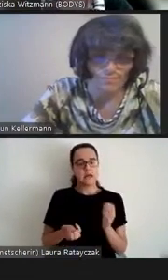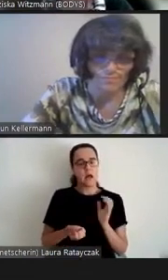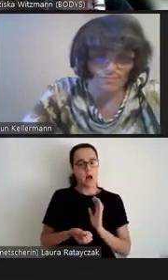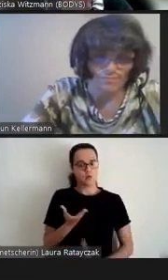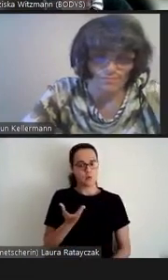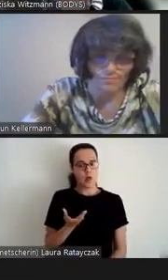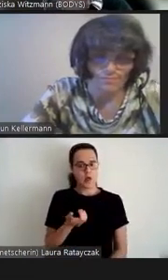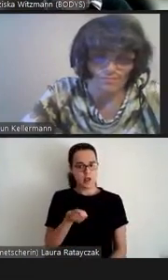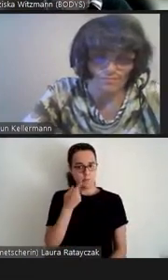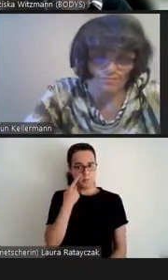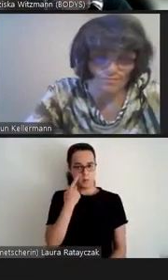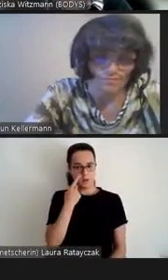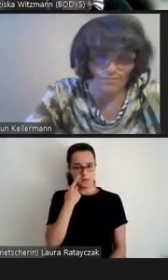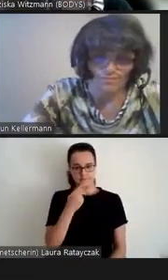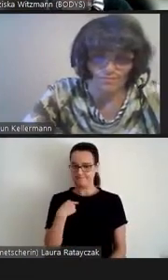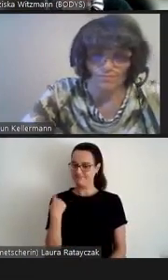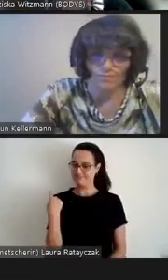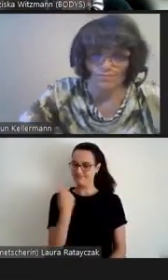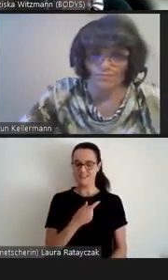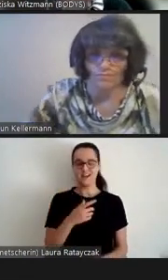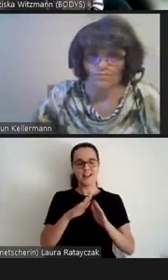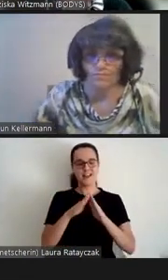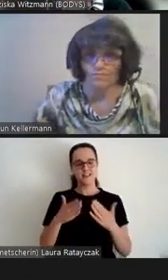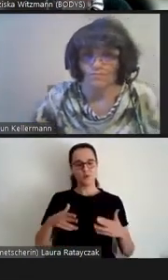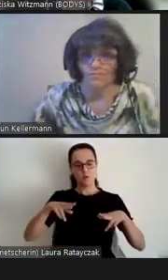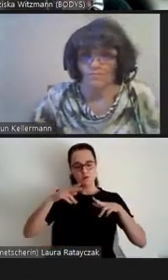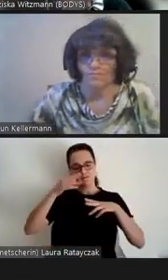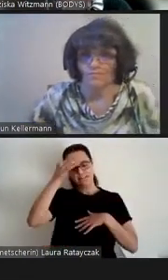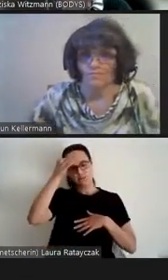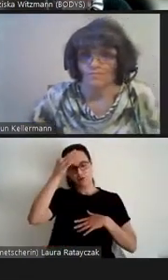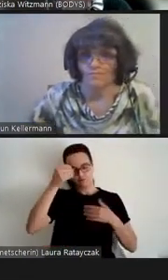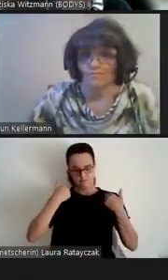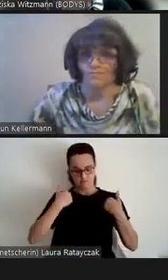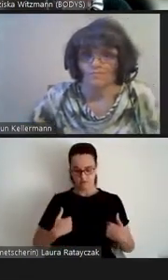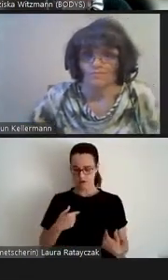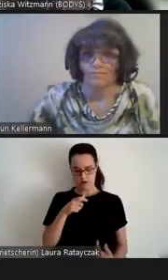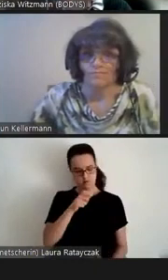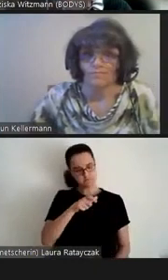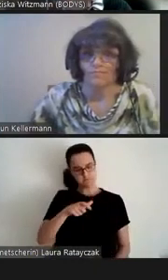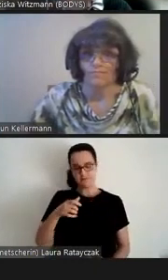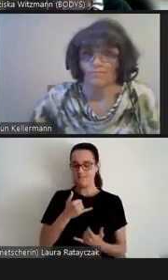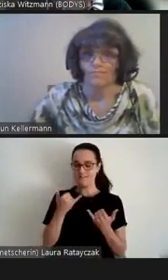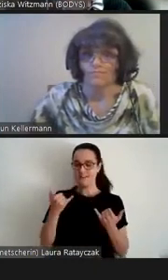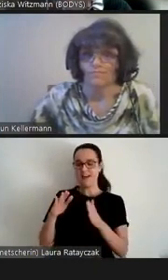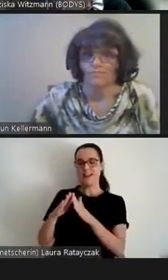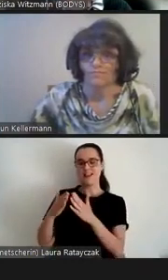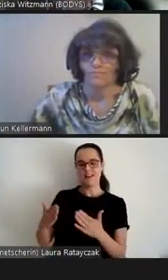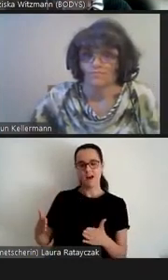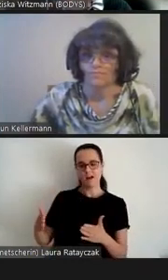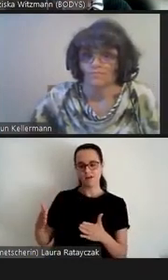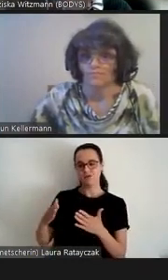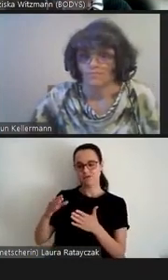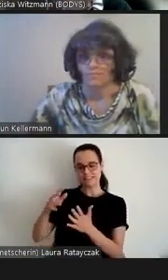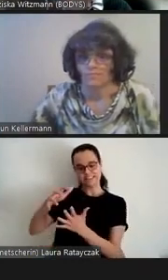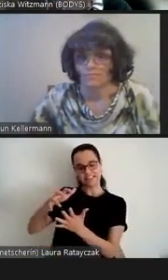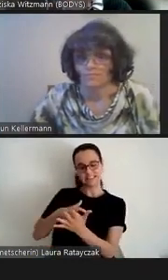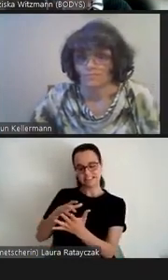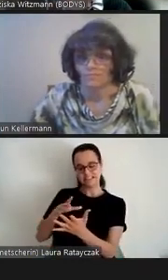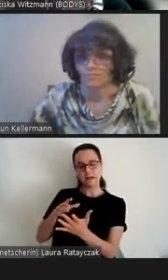LiteraturwissenschaftlerInnen mit literarischen Texten umgehen, in denen Menschen mit